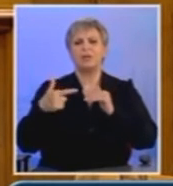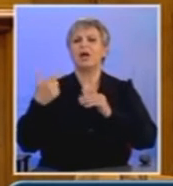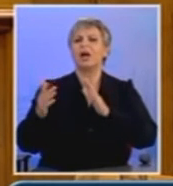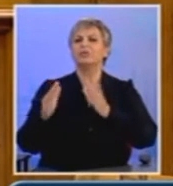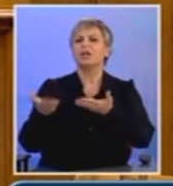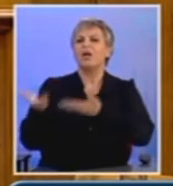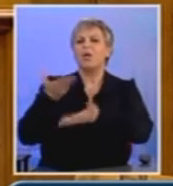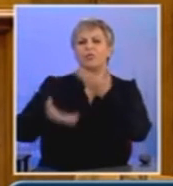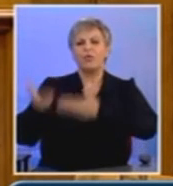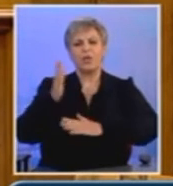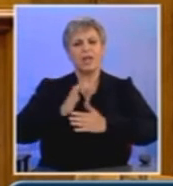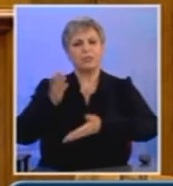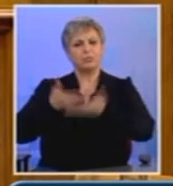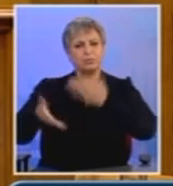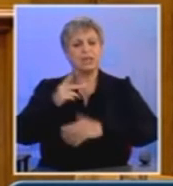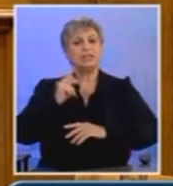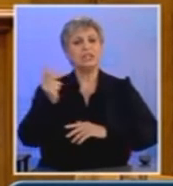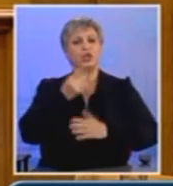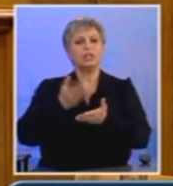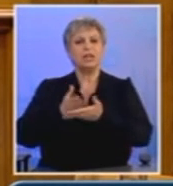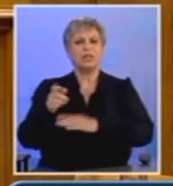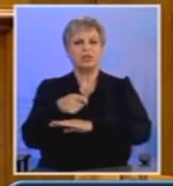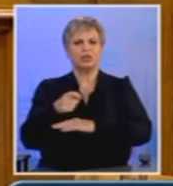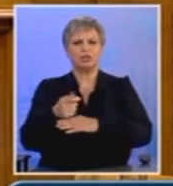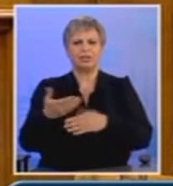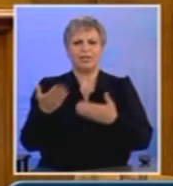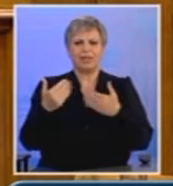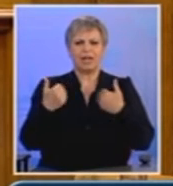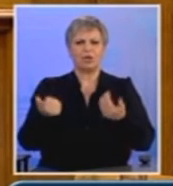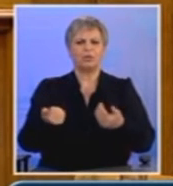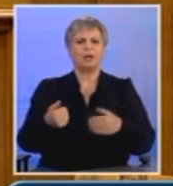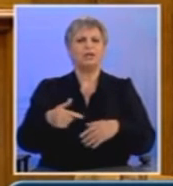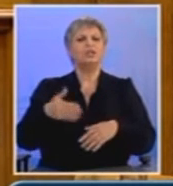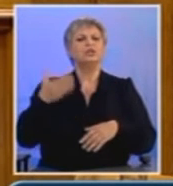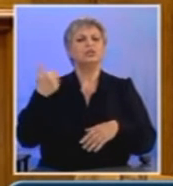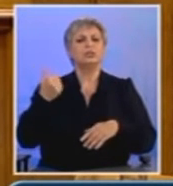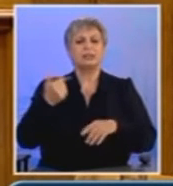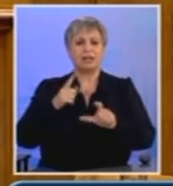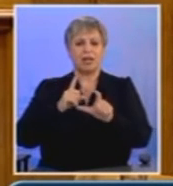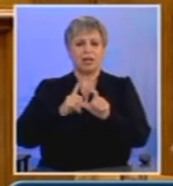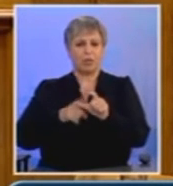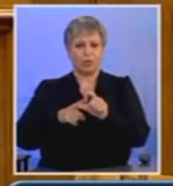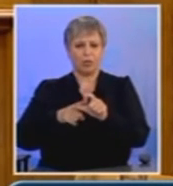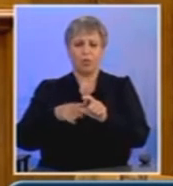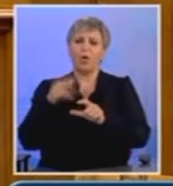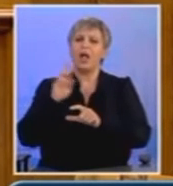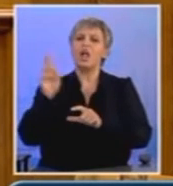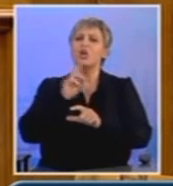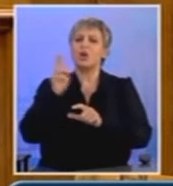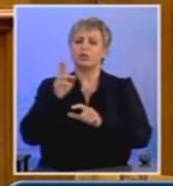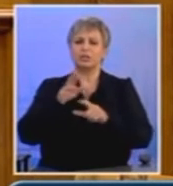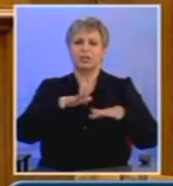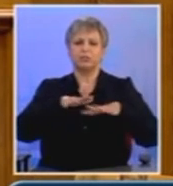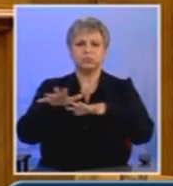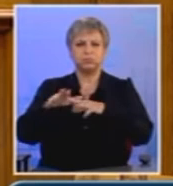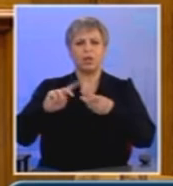κοινωνικής δικαιοσύνης. Αντικομουνιστές, λυσασμένοι εχθροί τότε της Σοβιετικής Ένωσης και του εργατικού κινήματος